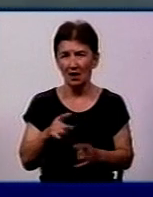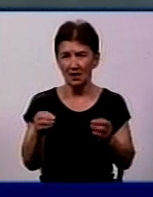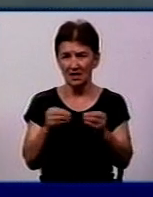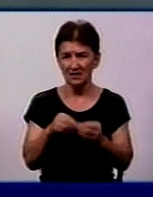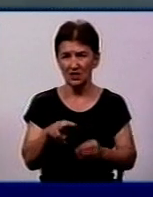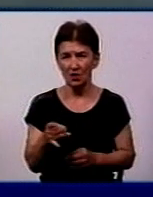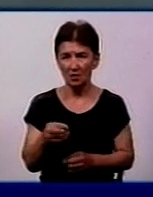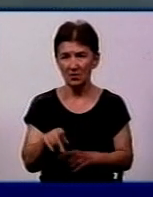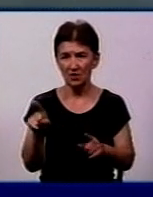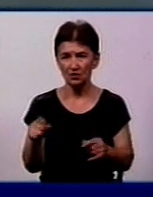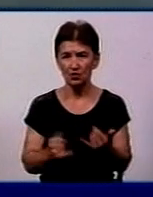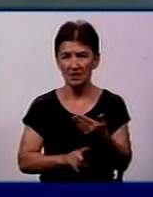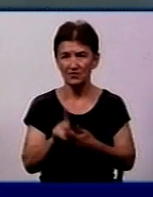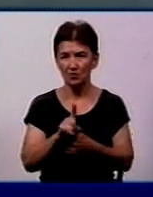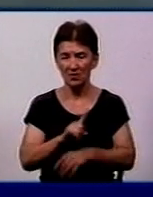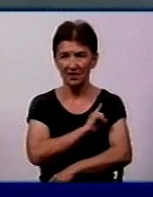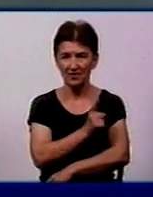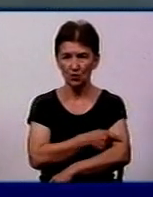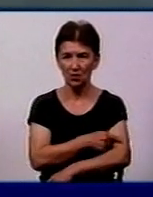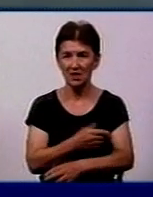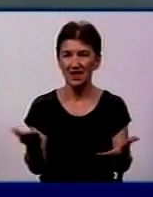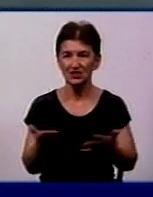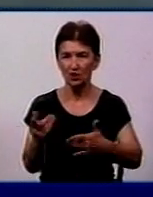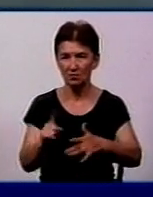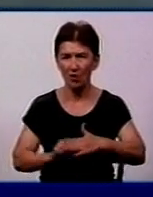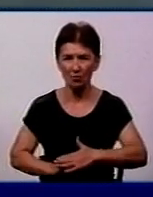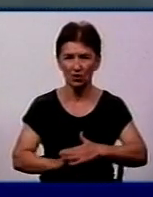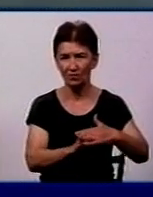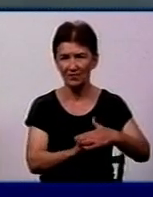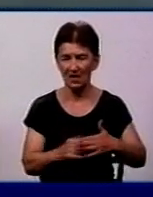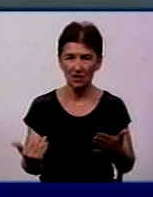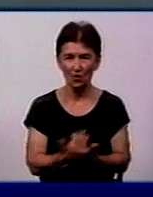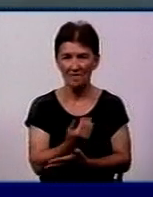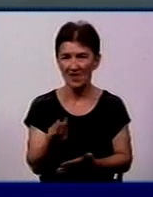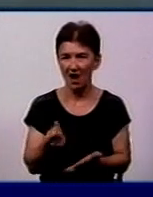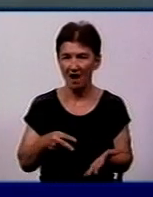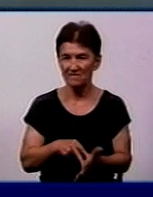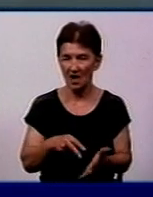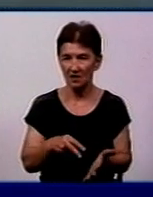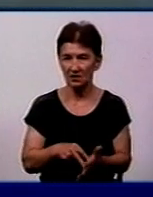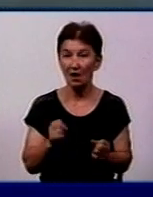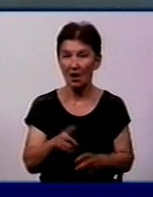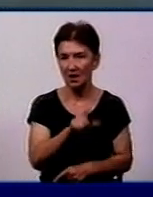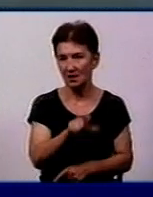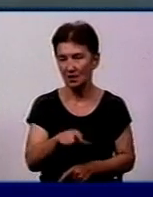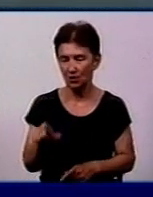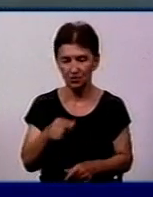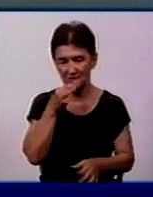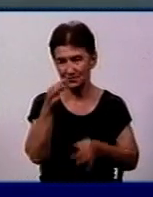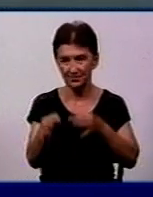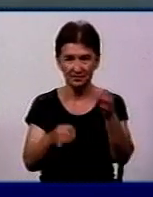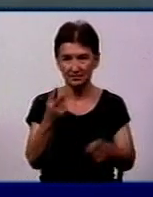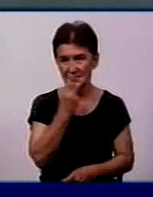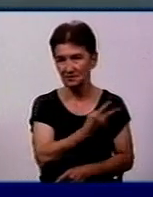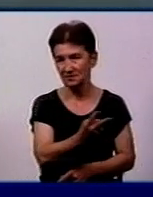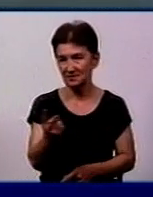Сьогодні воно вступило в силу. Чим обґрунтована нова вартість проїзду та як ставляться до підвищення пасажири та перевізники, дивіться